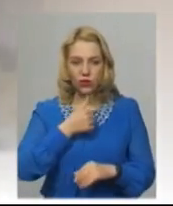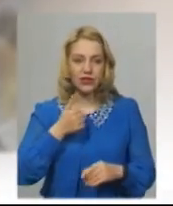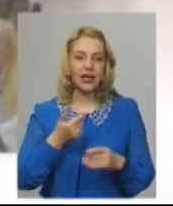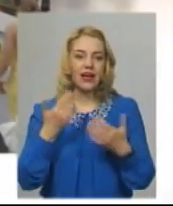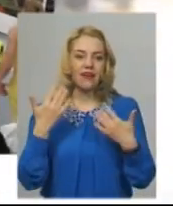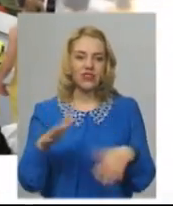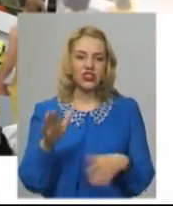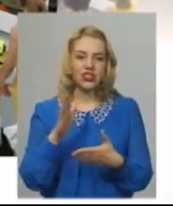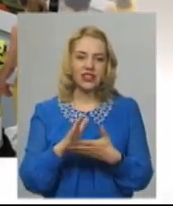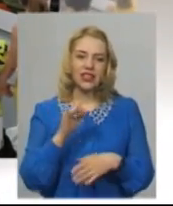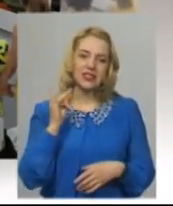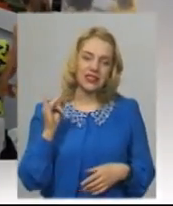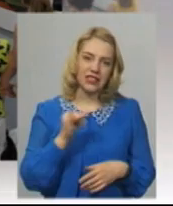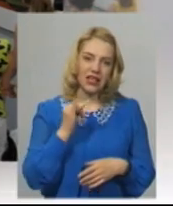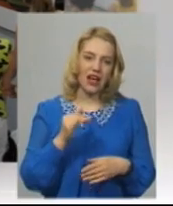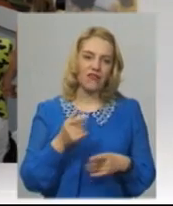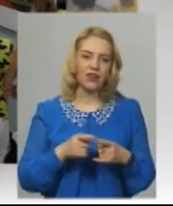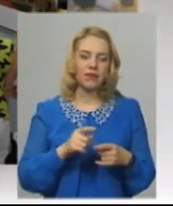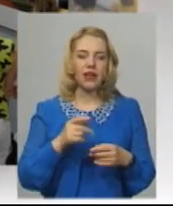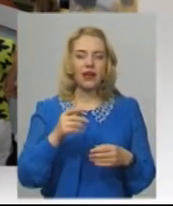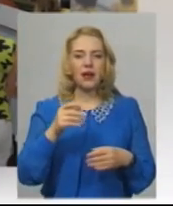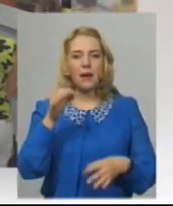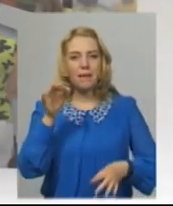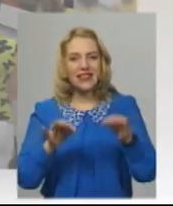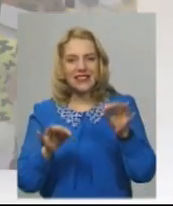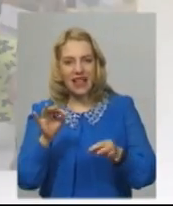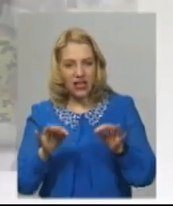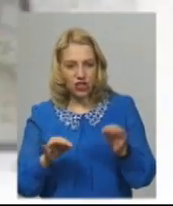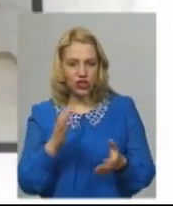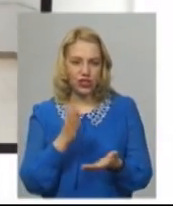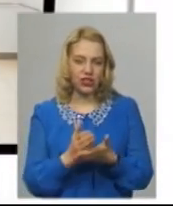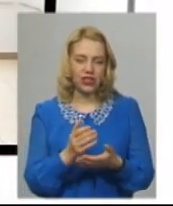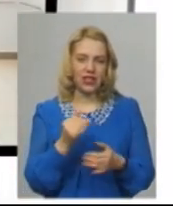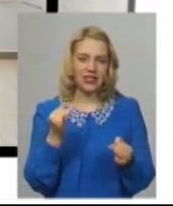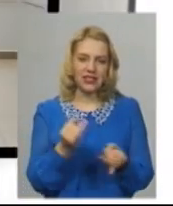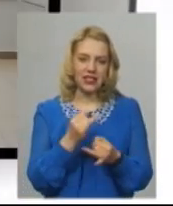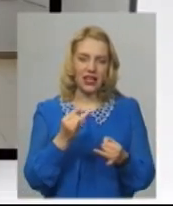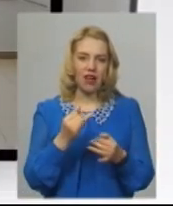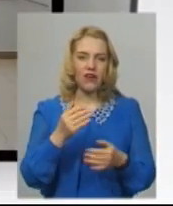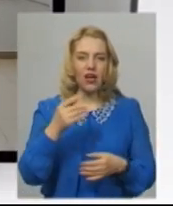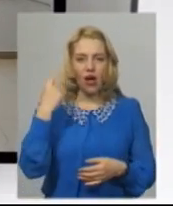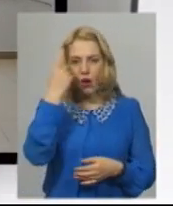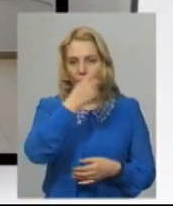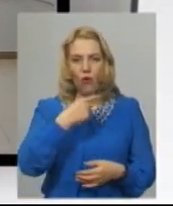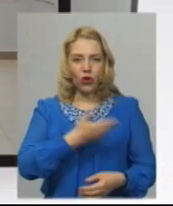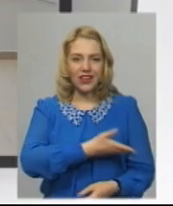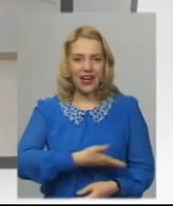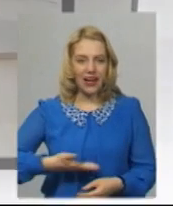цікаве слайд-шоу пейзажів, є цікаве слайд-шоу портретної фотографії.